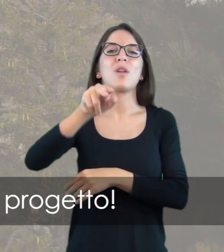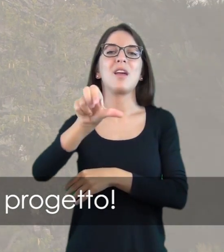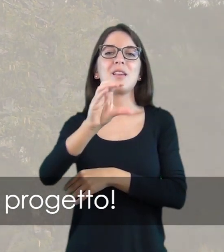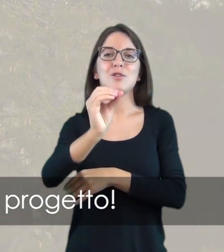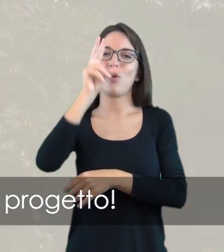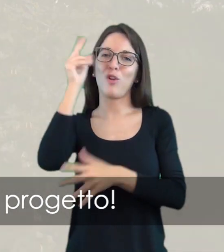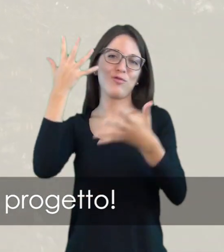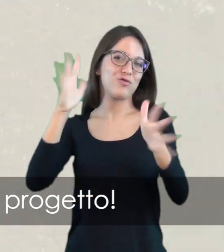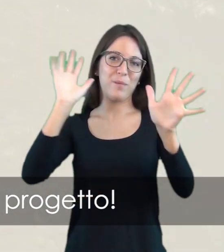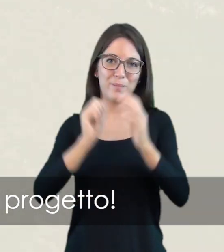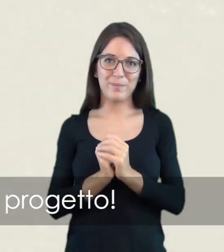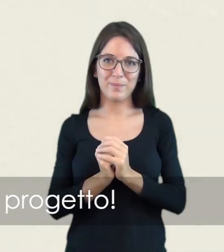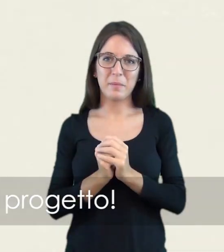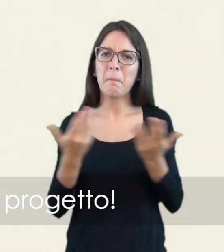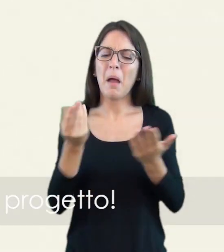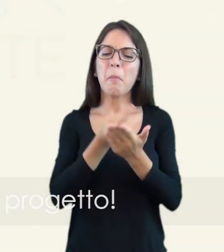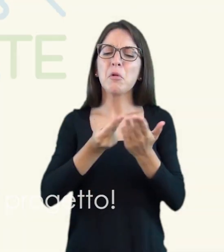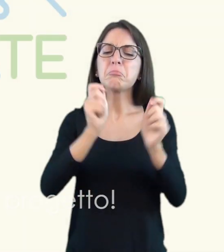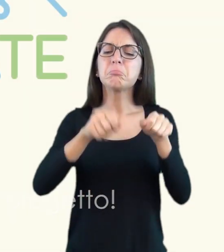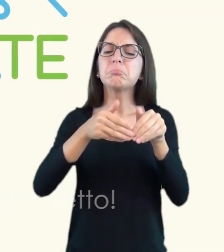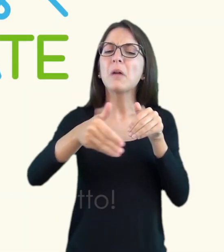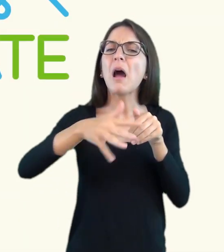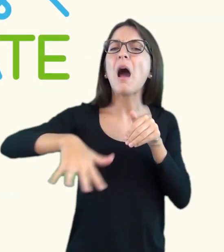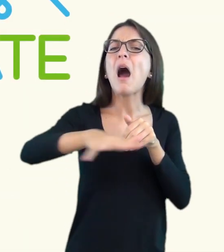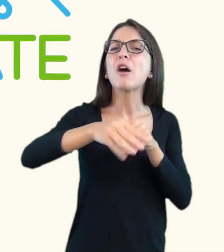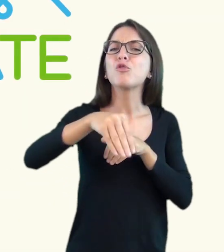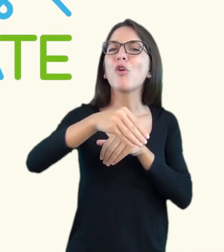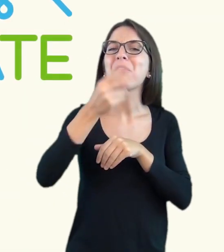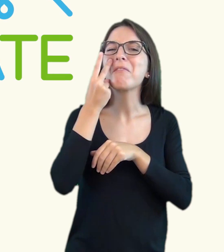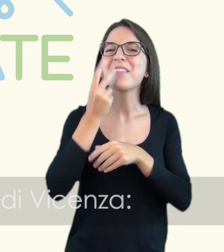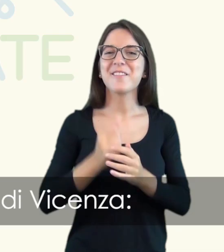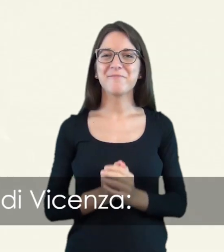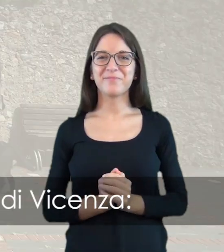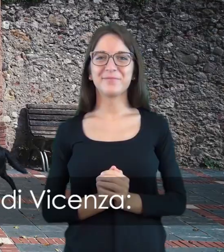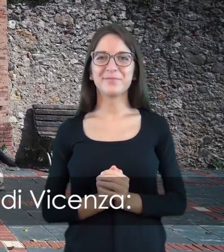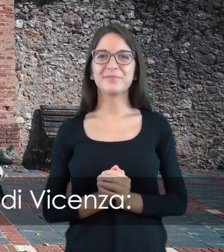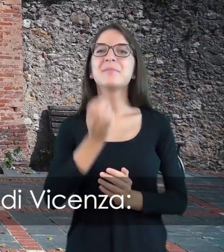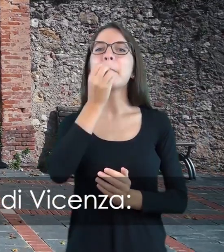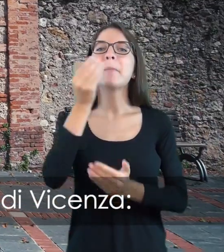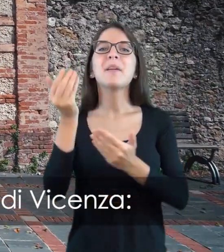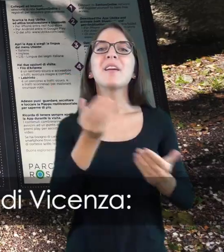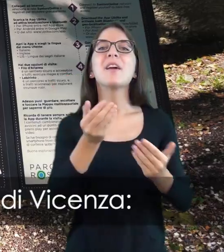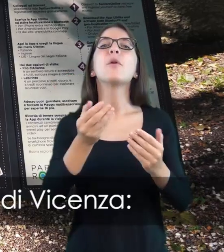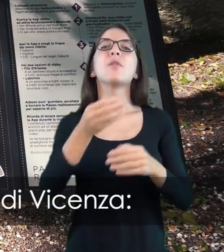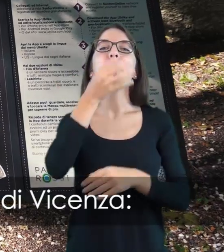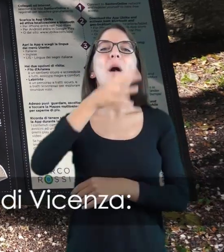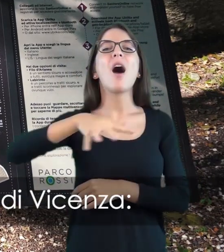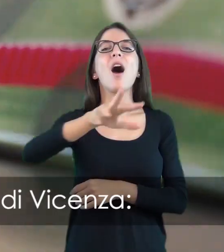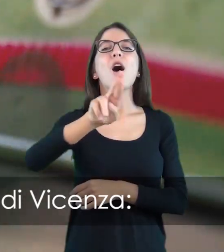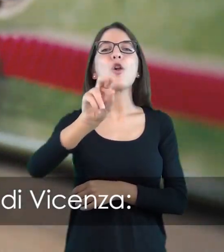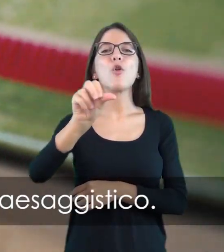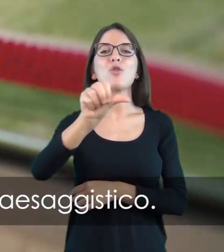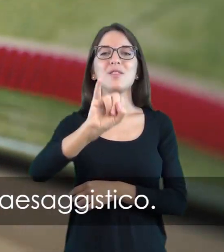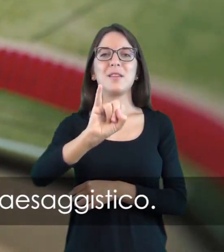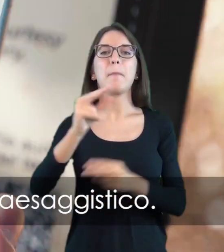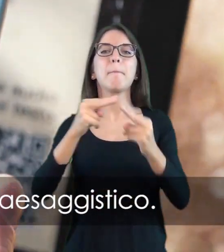E ora, scopriamo alcuni dei siti di progetto. Benvenuti a Parco Rossi, in provincia di Vicenza,